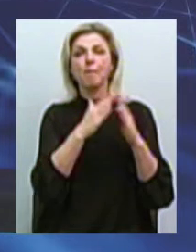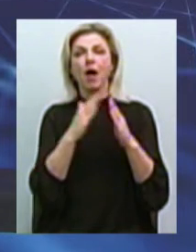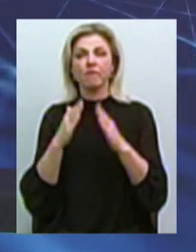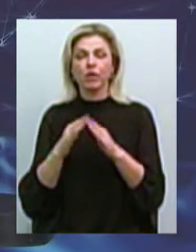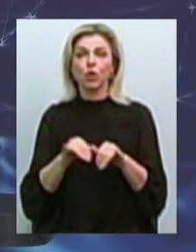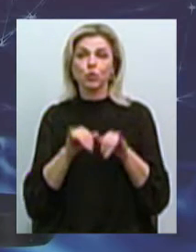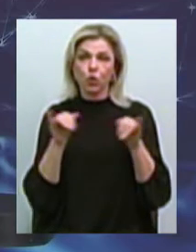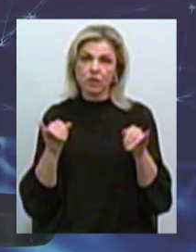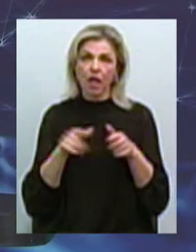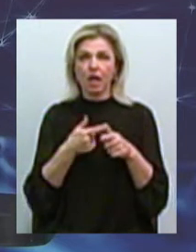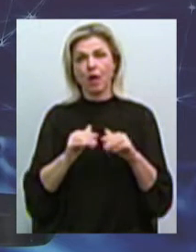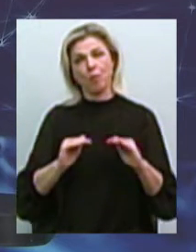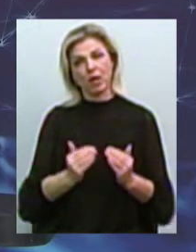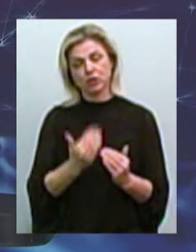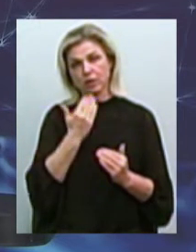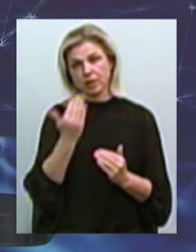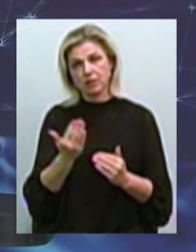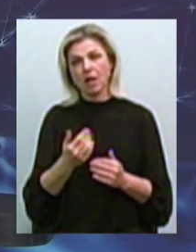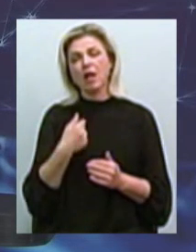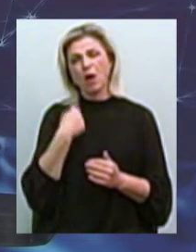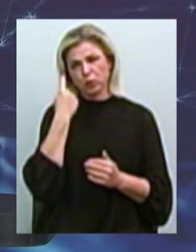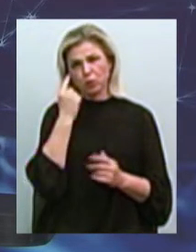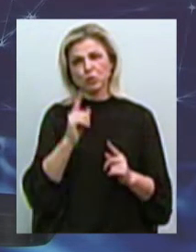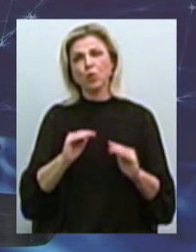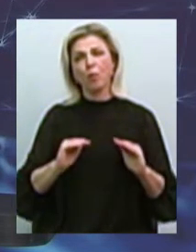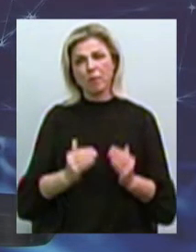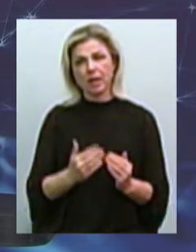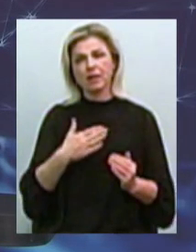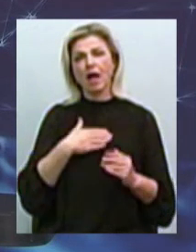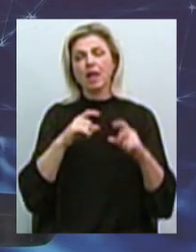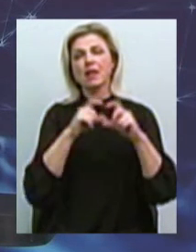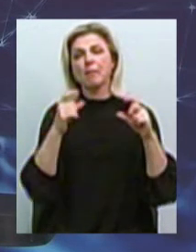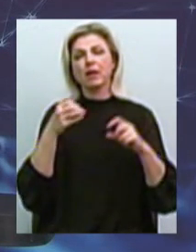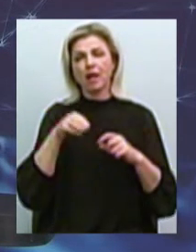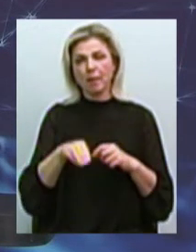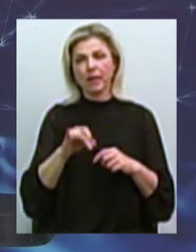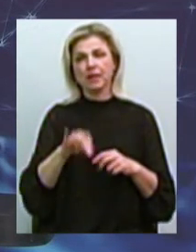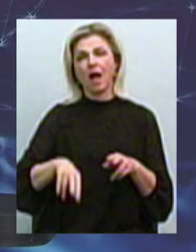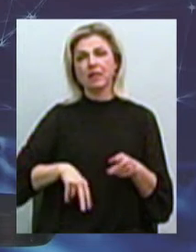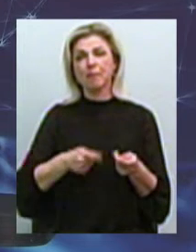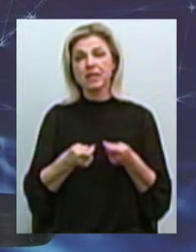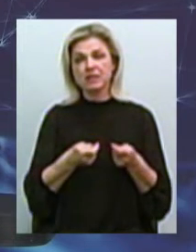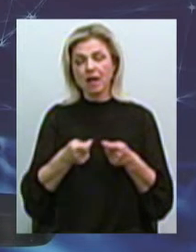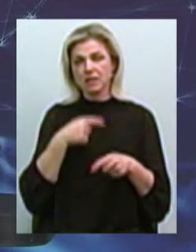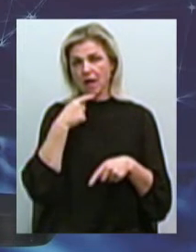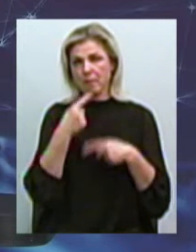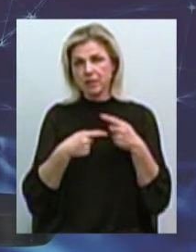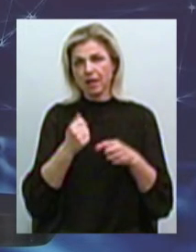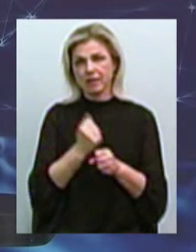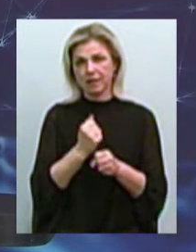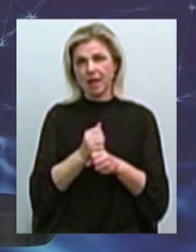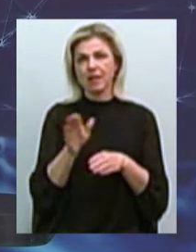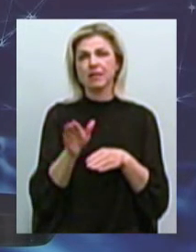зменшилась? Я сподіваюся, що зменшилась, тому що і наш департамент, районні адміністрації, постійно ведуть демонтаж